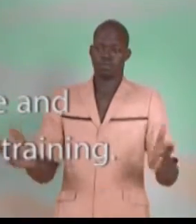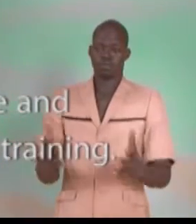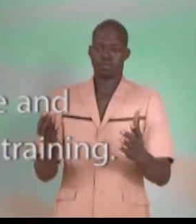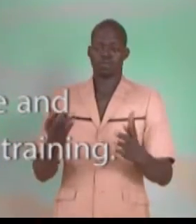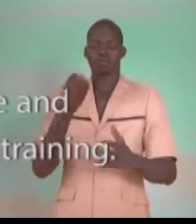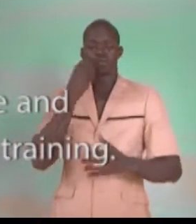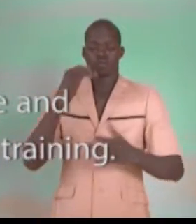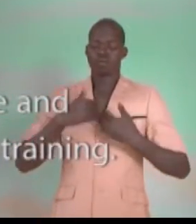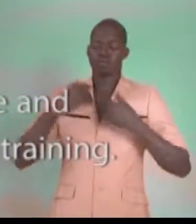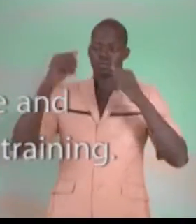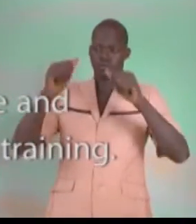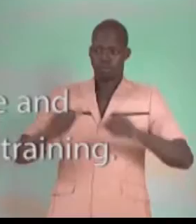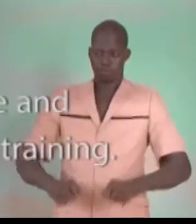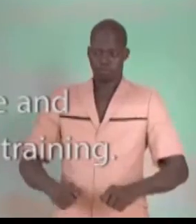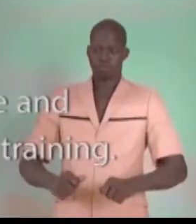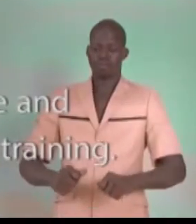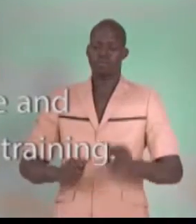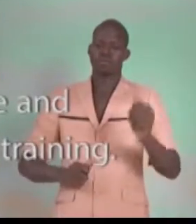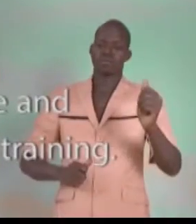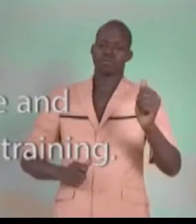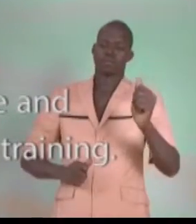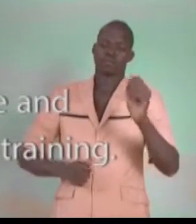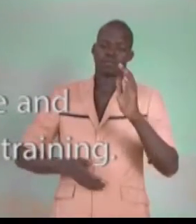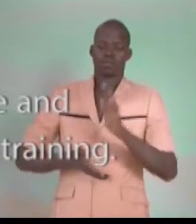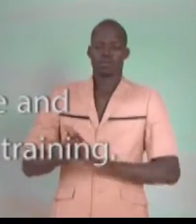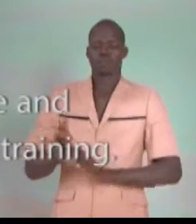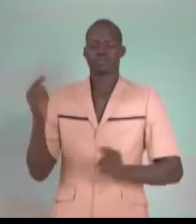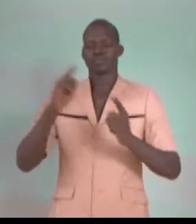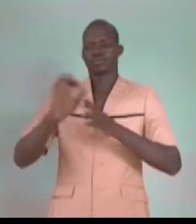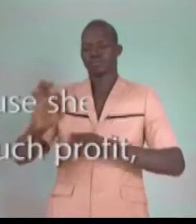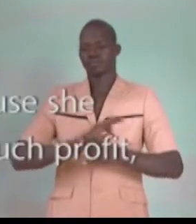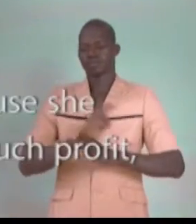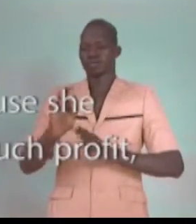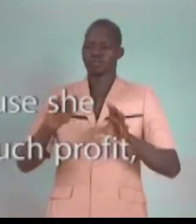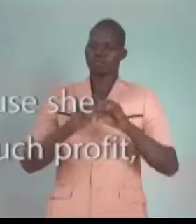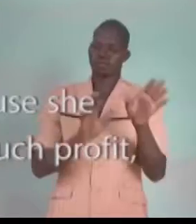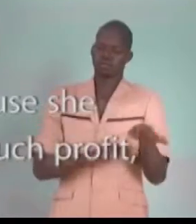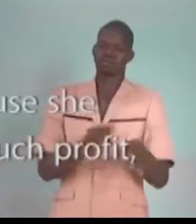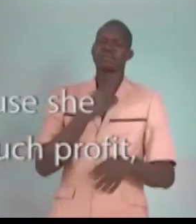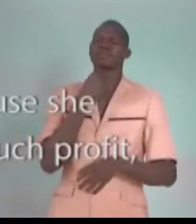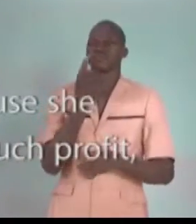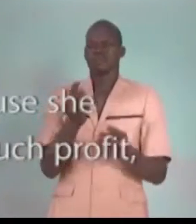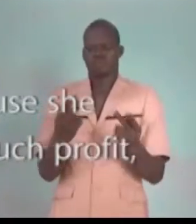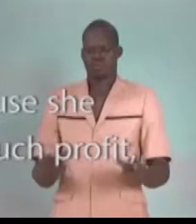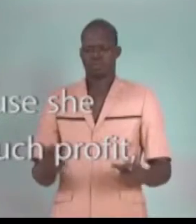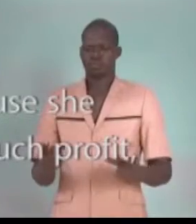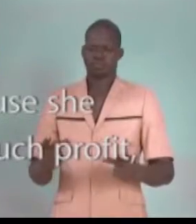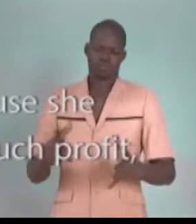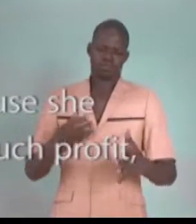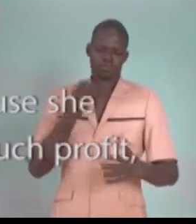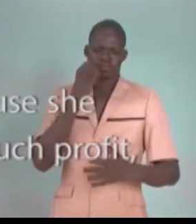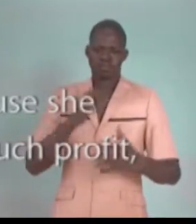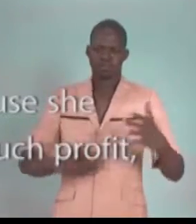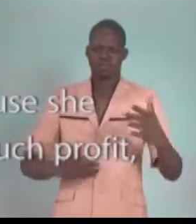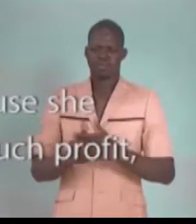elle a pu aller jusqu'à se former en couture. Elle dit que présentement, ça va être Zali, elle arrive